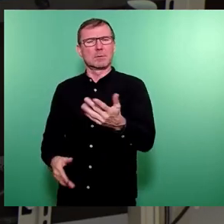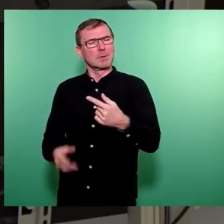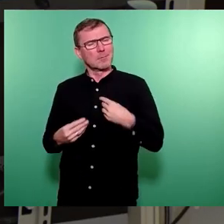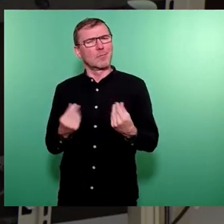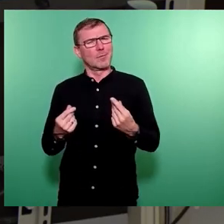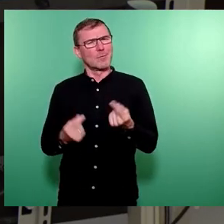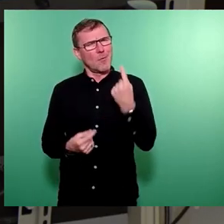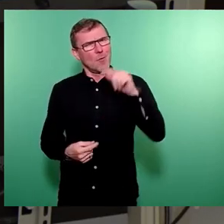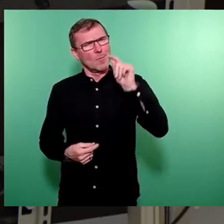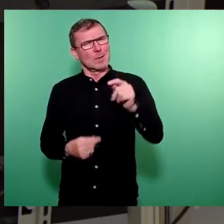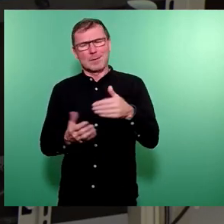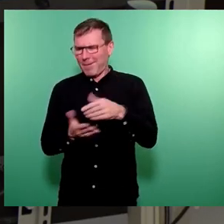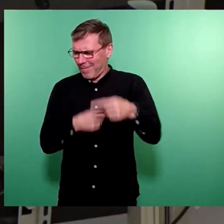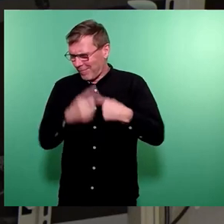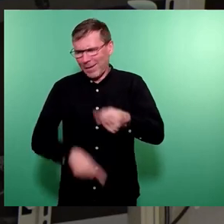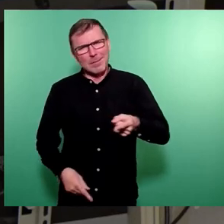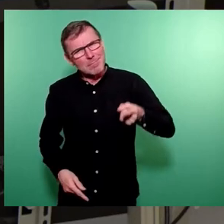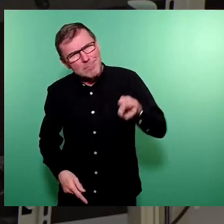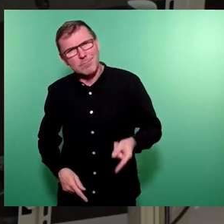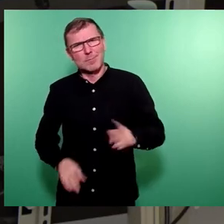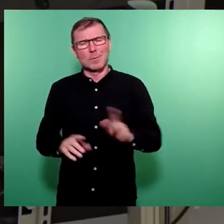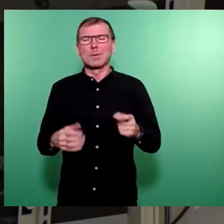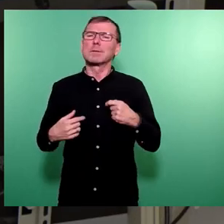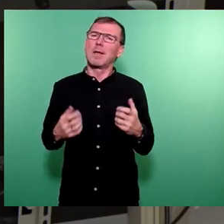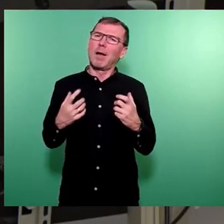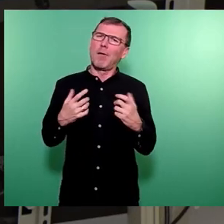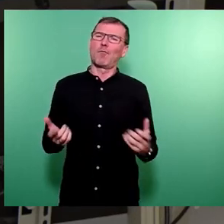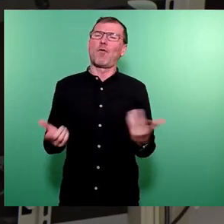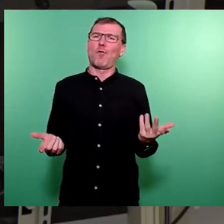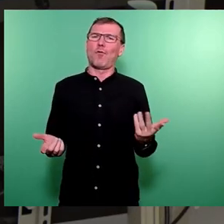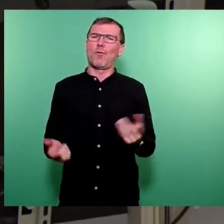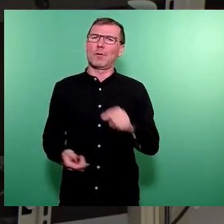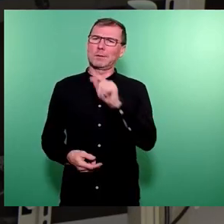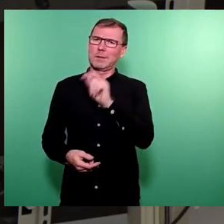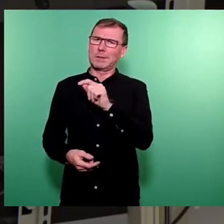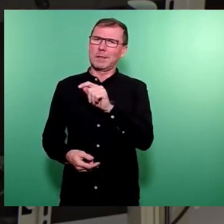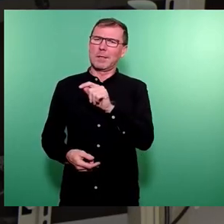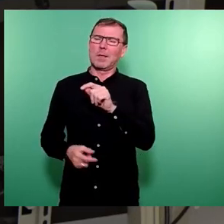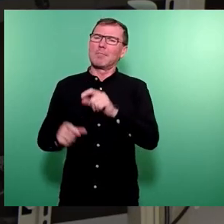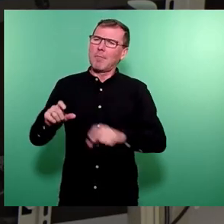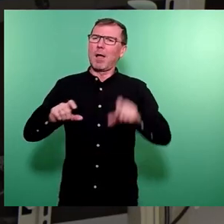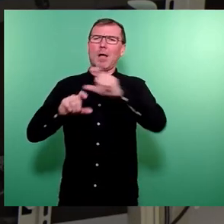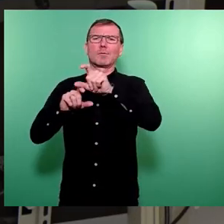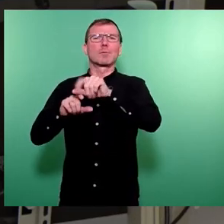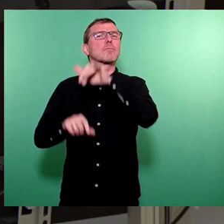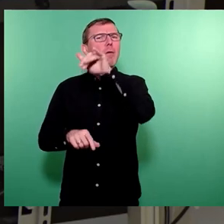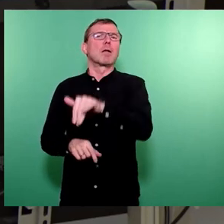unbedingt da weitergehen muss und sind sehr froh, dass hier eine Aufstockung erfolgte.